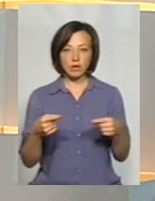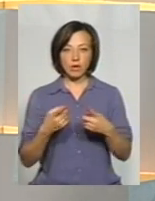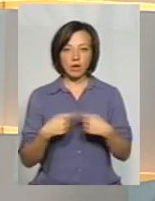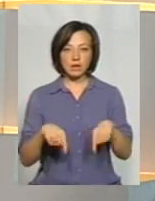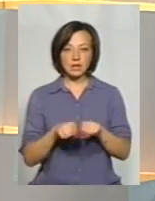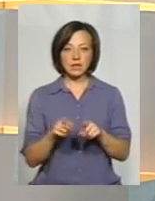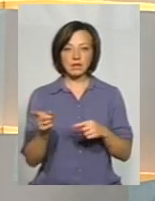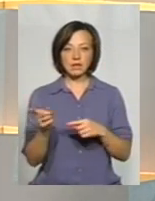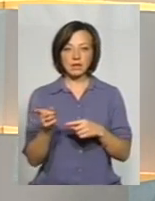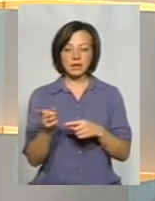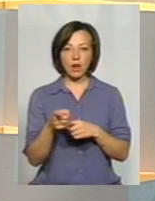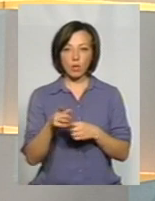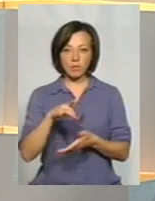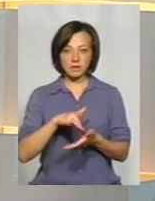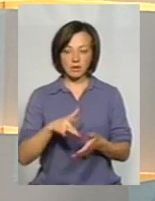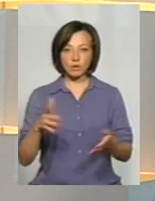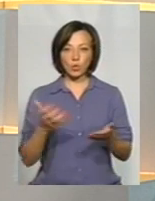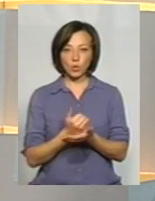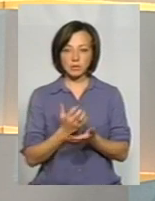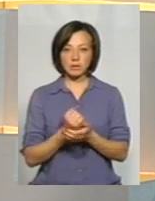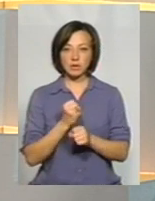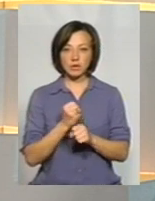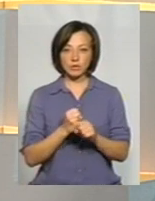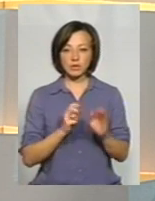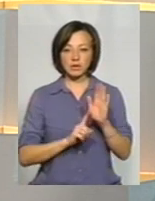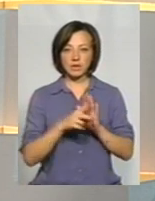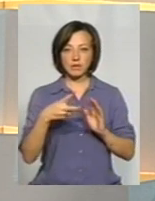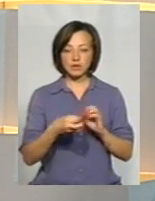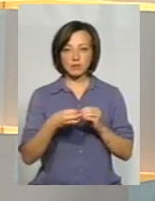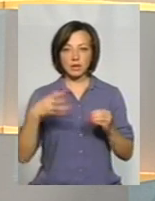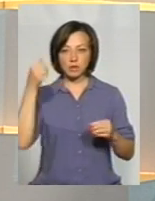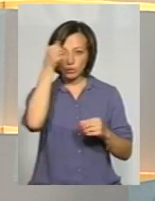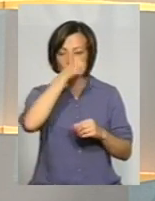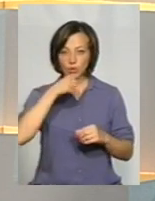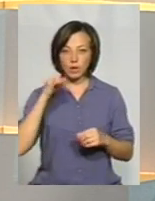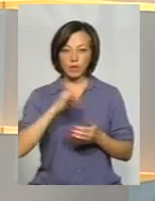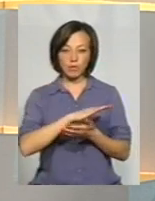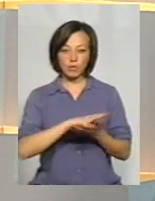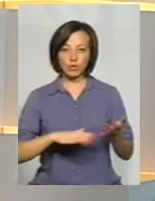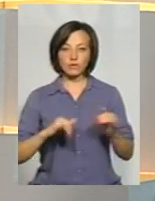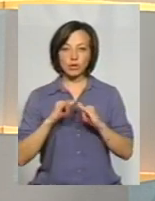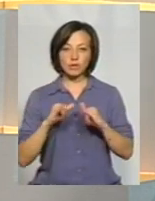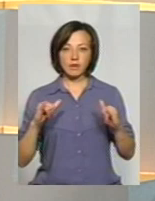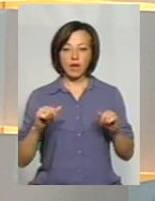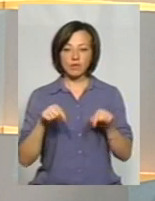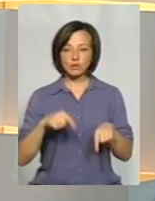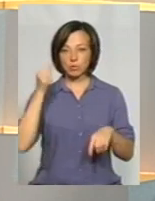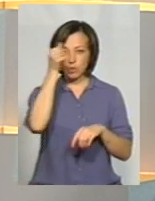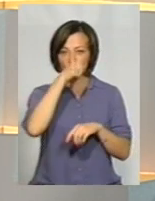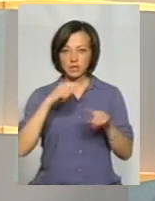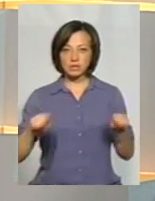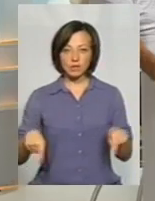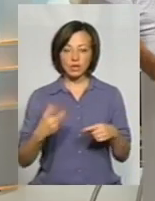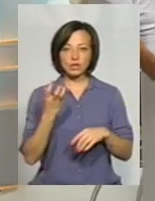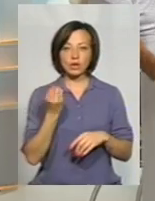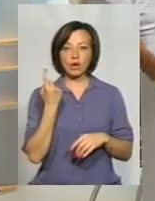«Технопоцентр», яка успішно працює у 2015 року і продовжує розвиватися, а в цьому році створилася